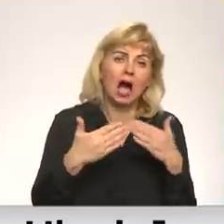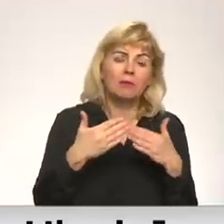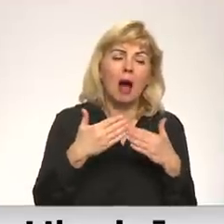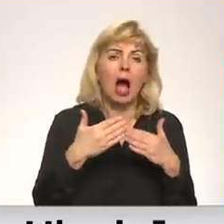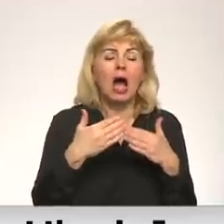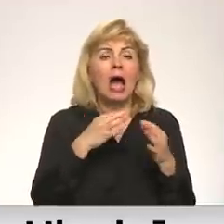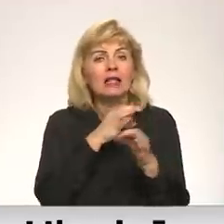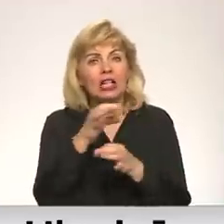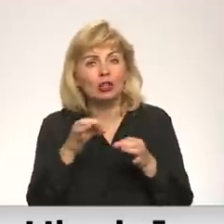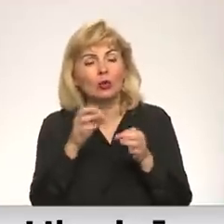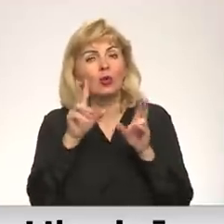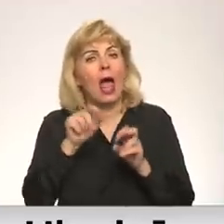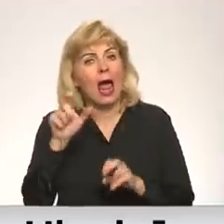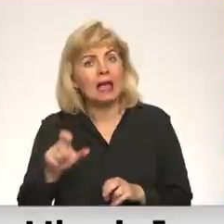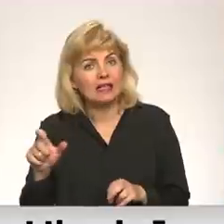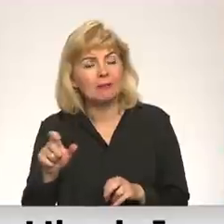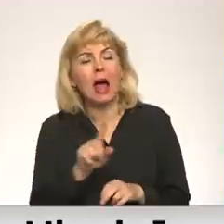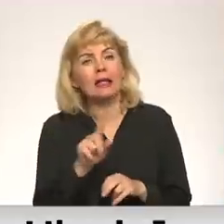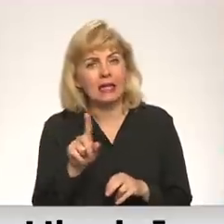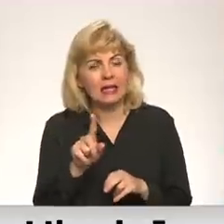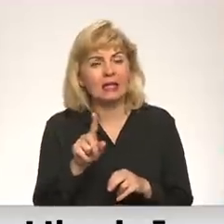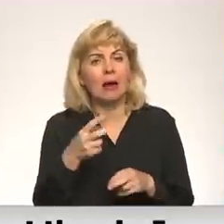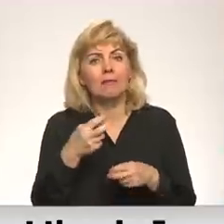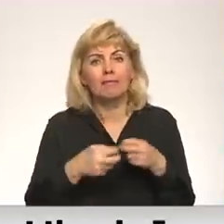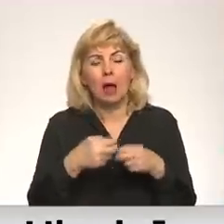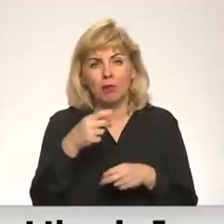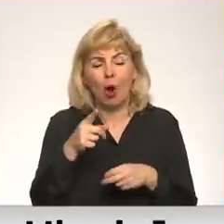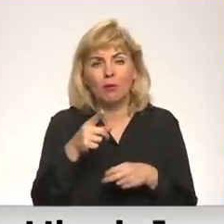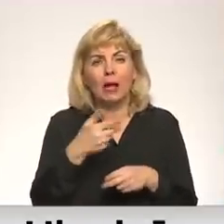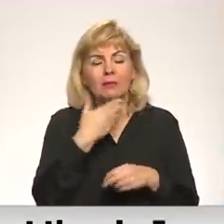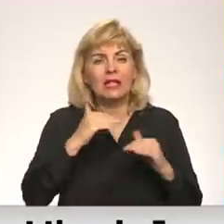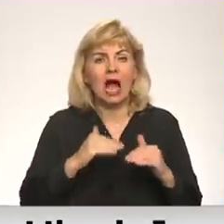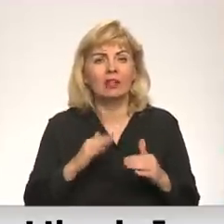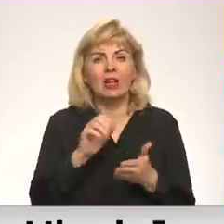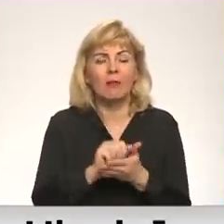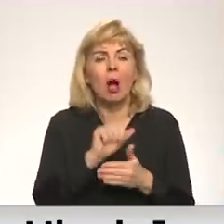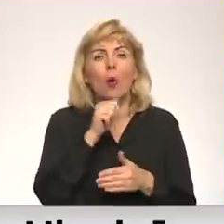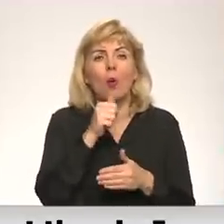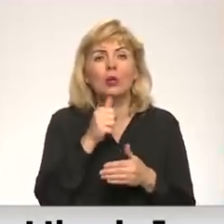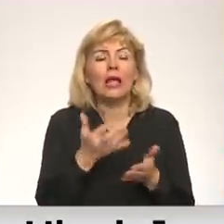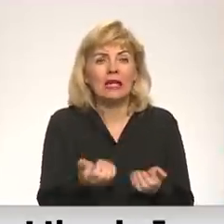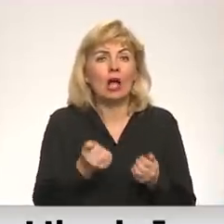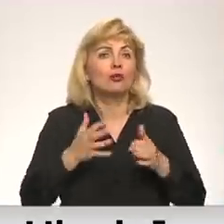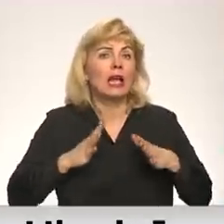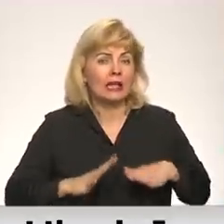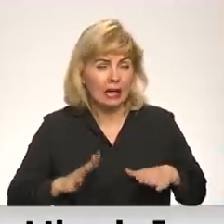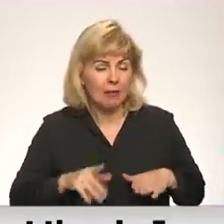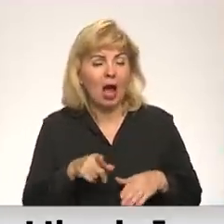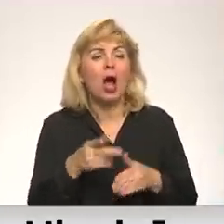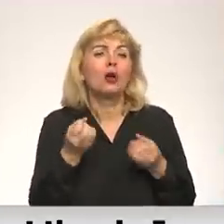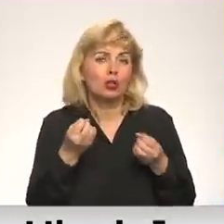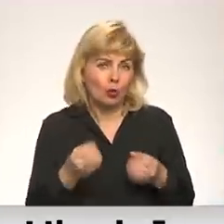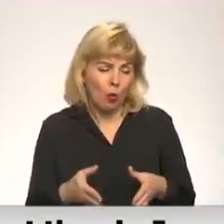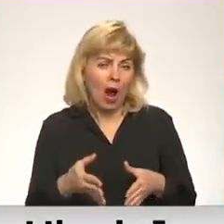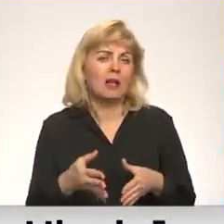par to, ka visticamāk iemesls dienvidu ieņemšanai ir ūdens iegūšana krimai. Šobrīd ir skaidrs, ka noteikti